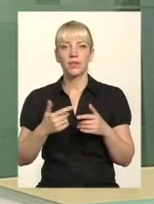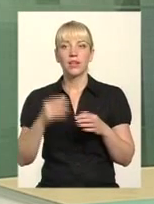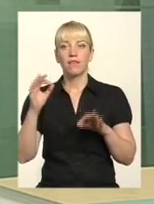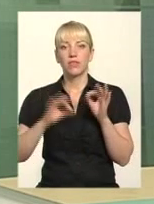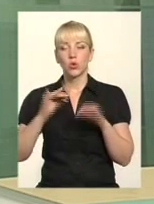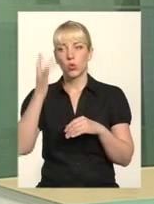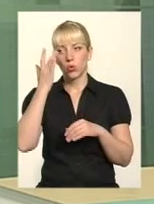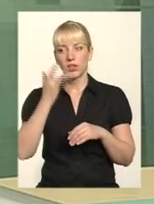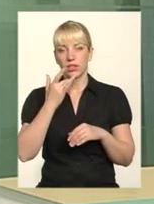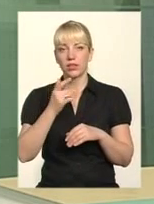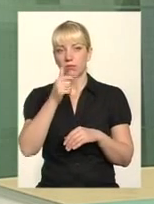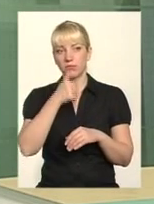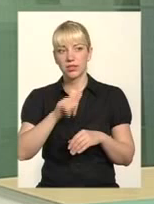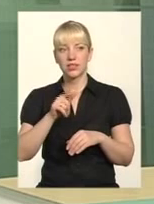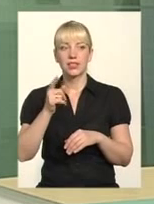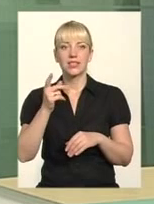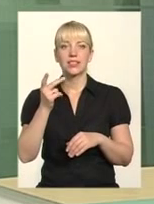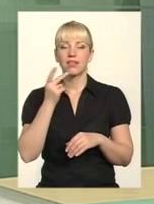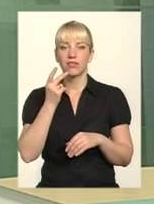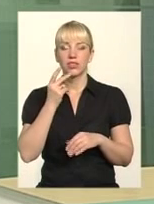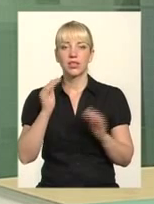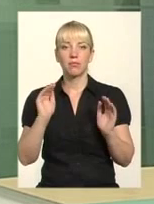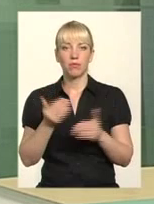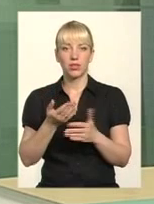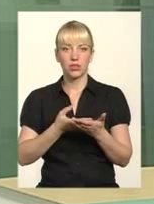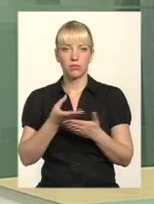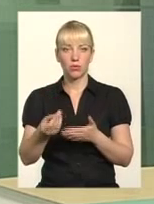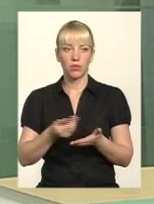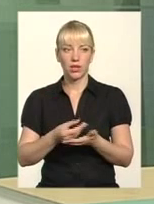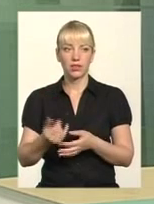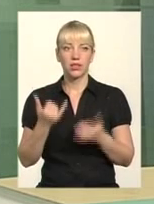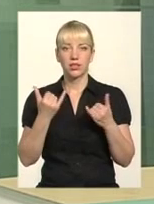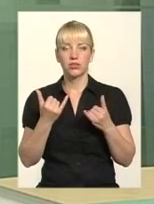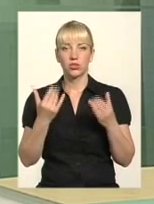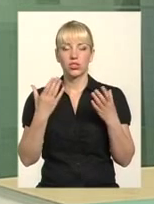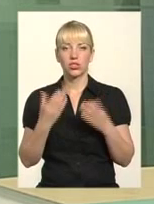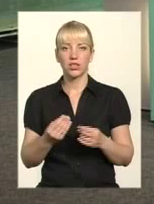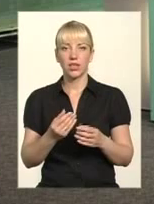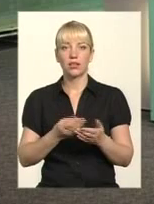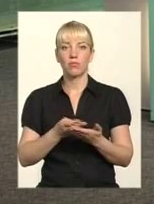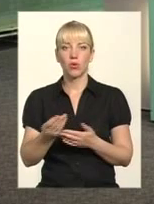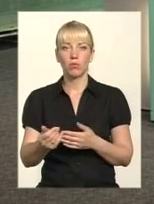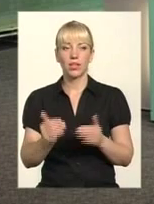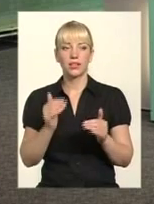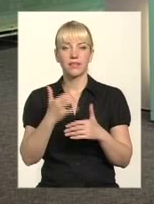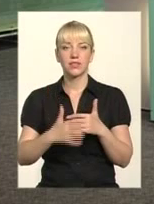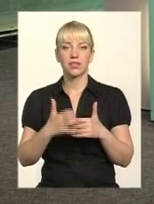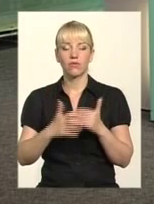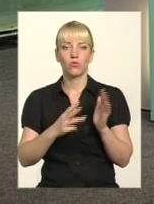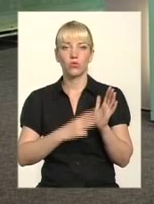в літній місяці завжди низька проплата. На сьогоднішній день проплата складає в середньому близько